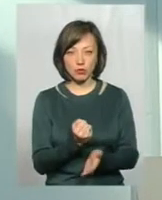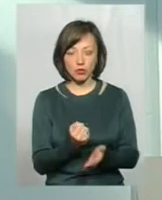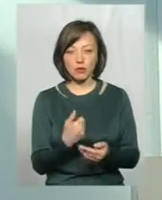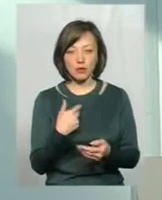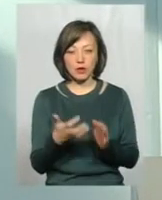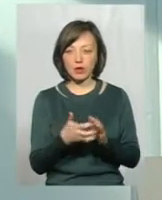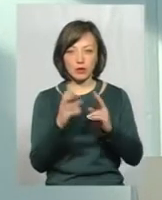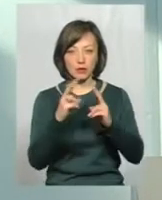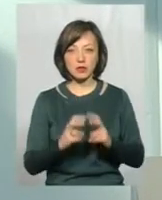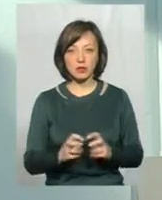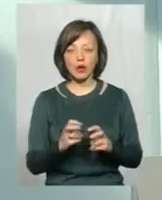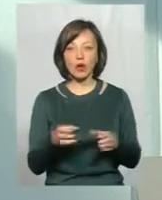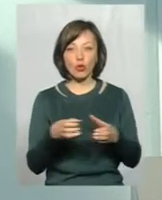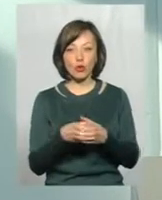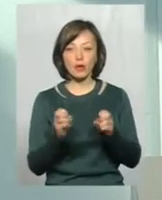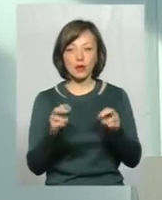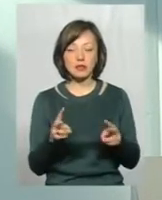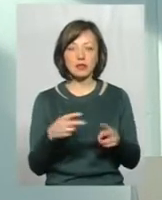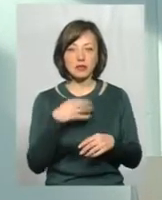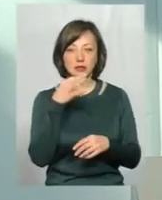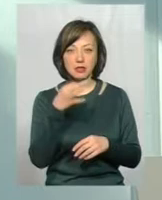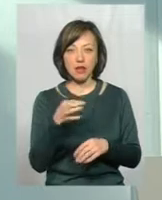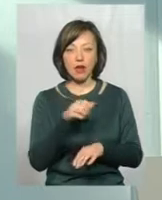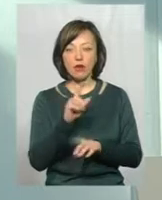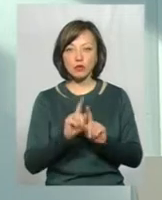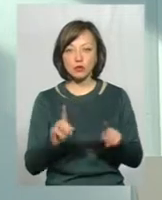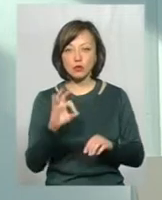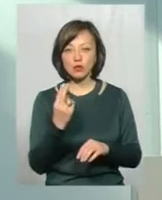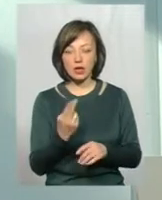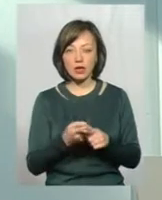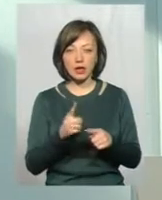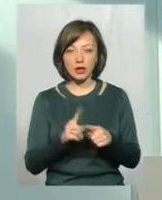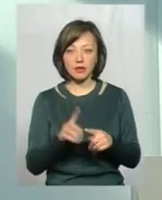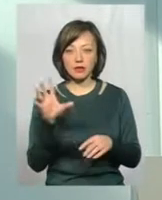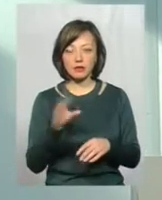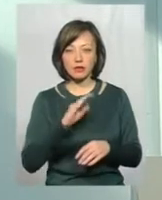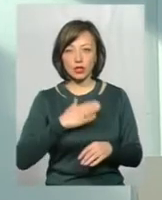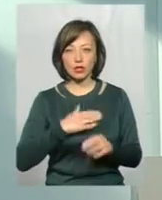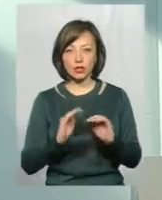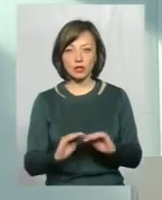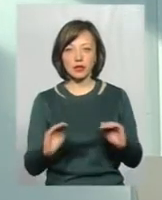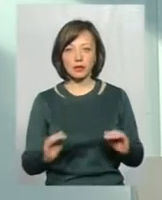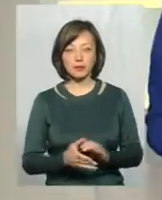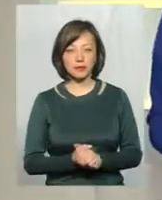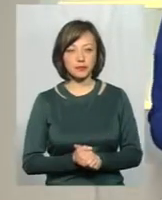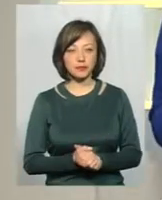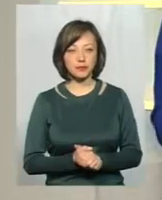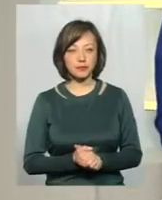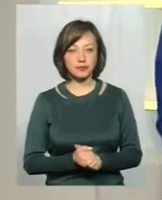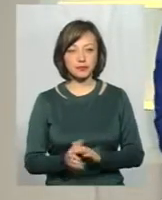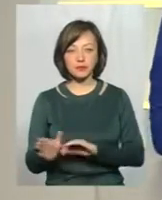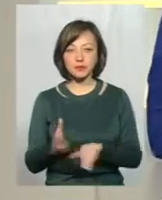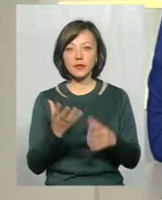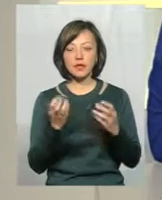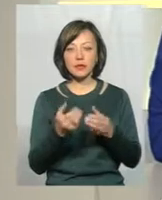що ми їх не дообслідуємо. Хоча група ризка, я вже сказала, особливо соціальна – це практично всі наші діти. Ще перед ефіром